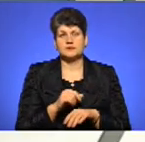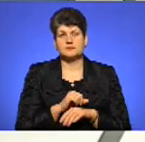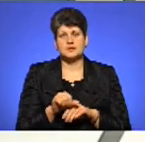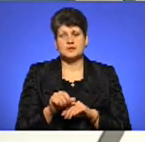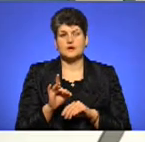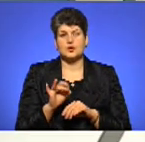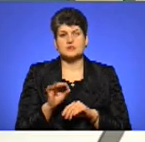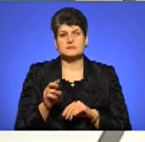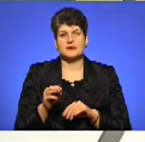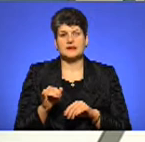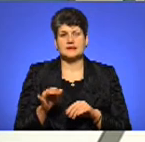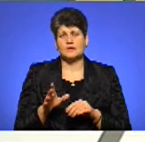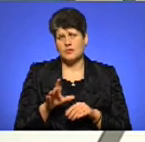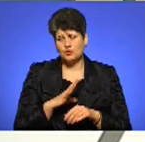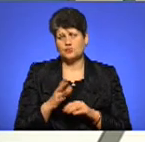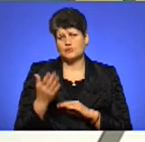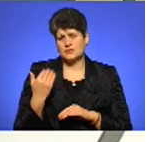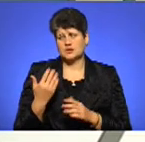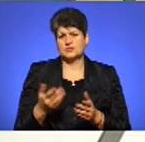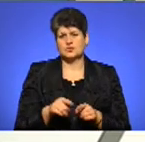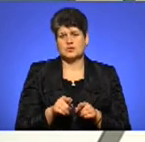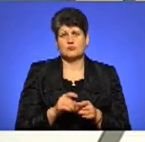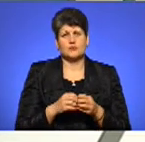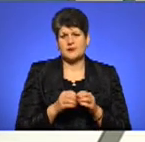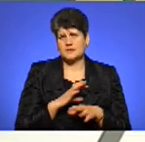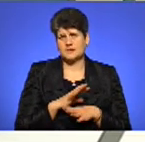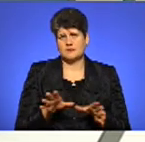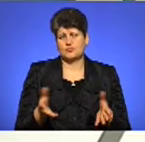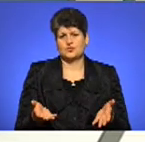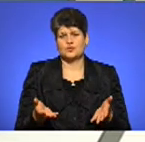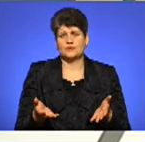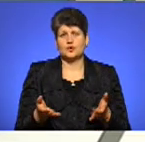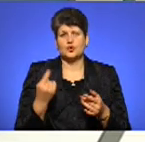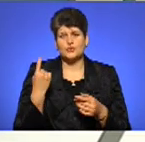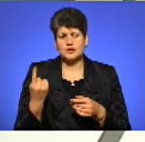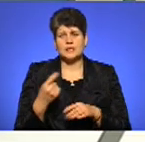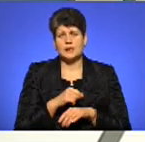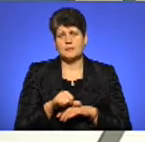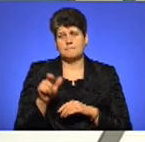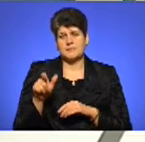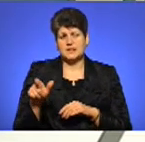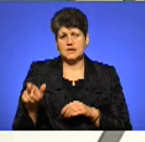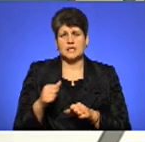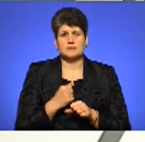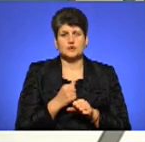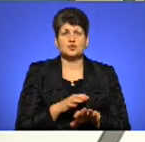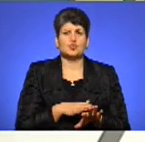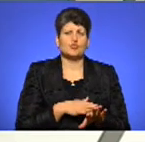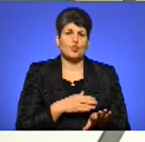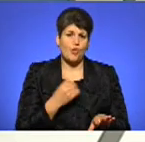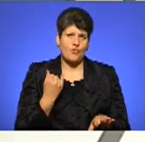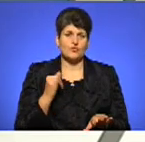розмитнив. Що і було раніше, ніякої проблеми в цьому не було, тільки, тому що одні митники працюють дуже довго і